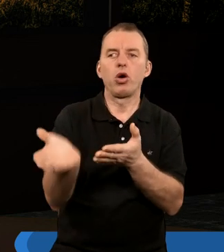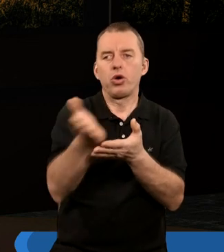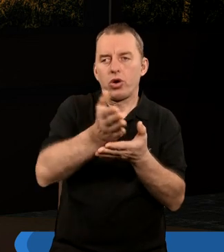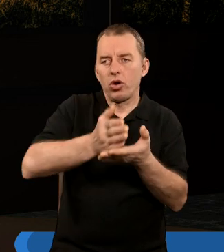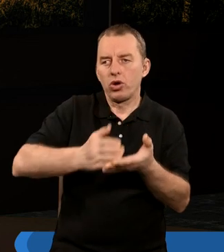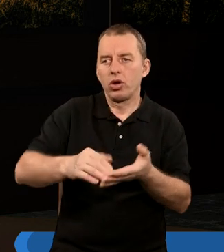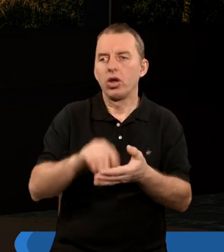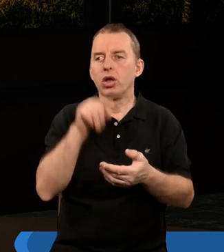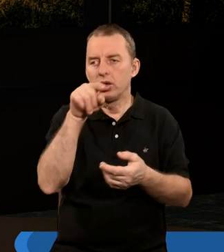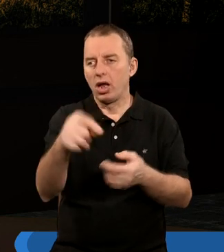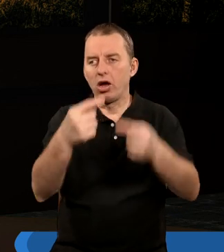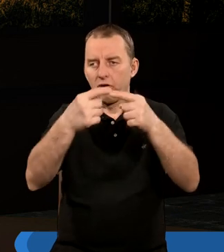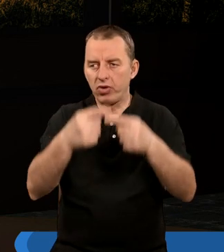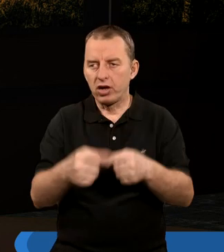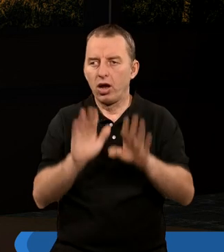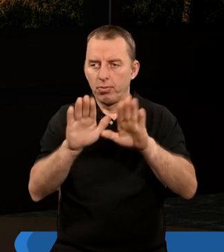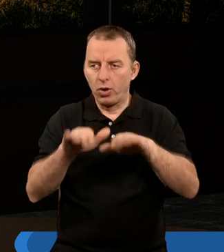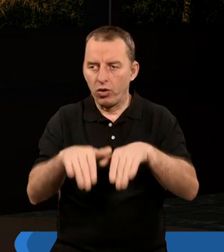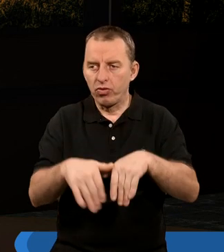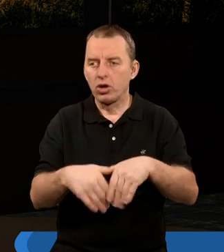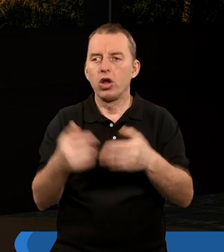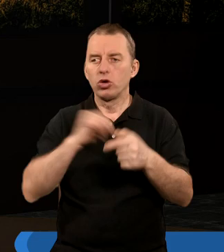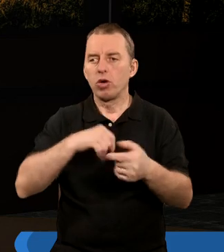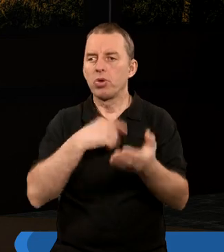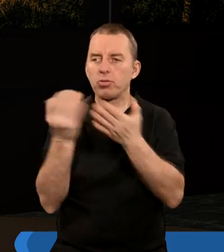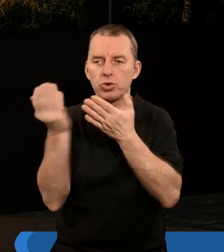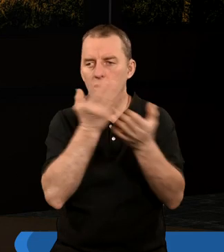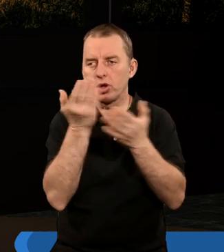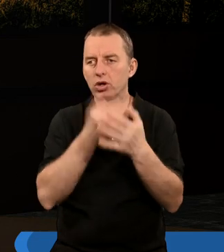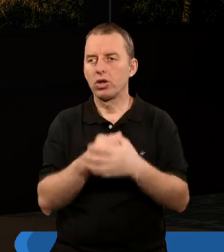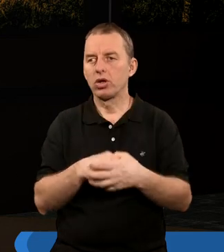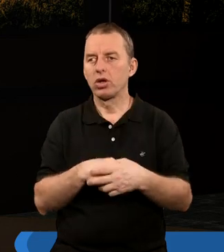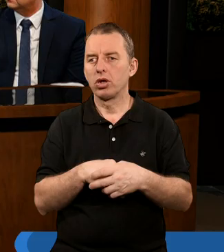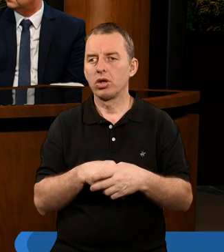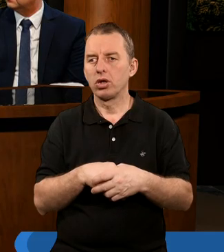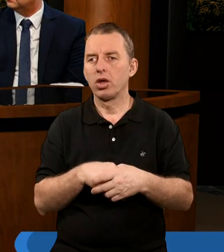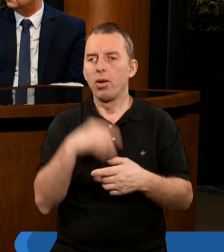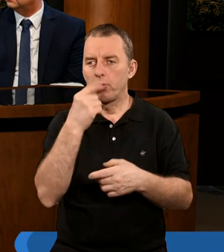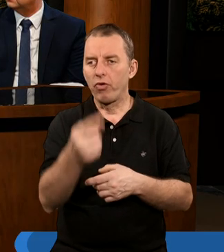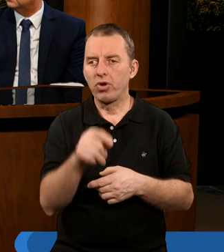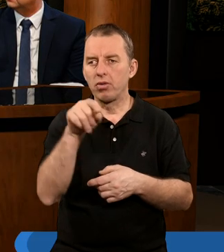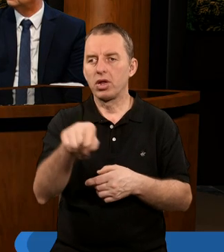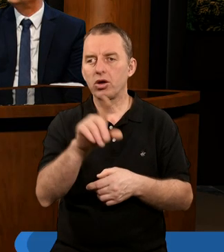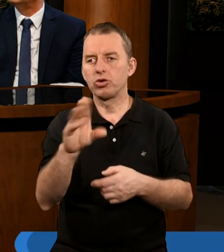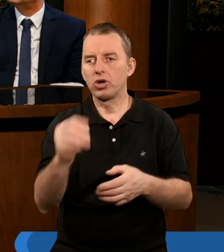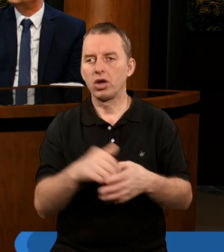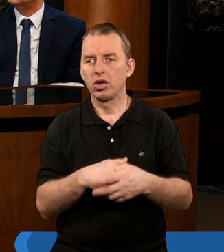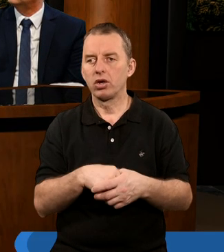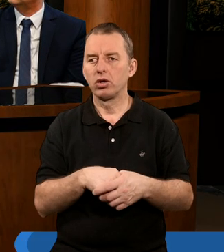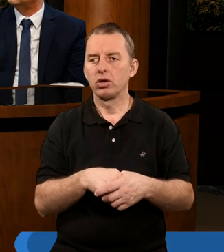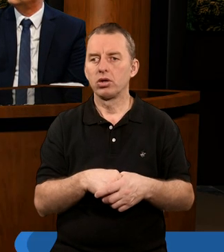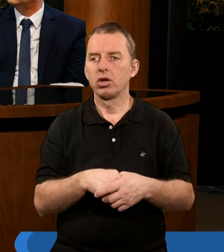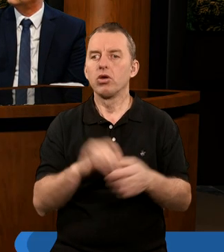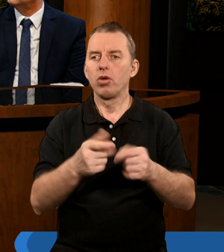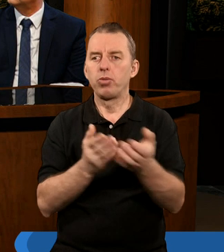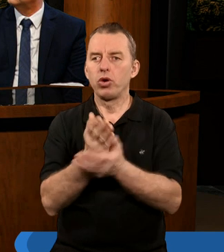i szóstego wersety. Pozwolę sobie przeczytać. Tak, gdy szukasz tego tekstu, tylko powiem, że Biblia, którą